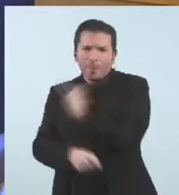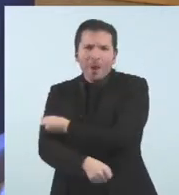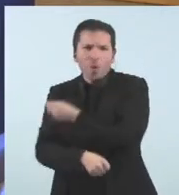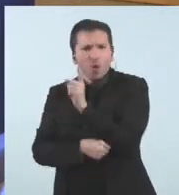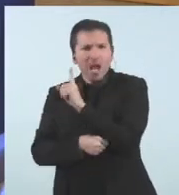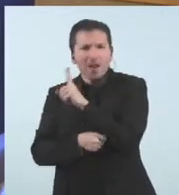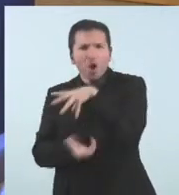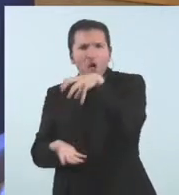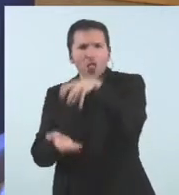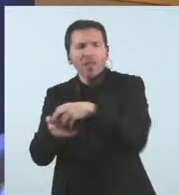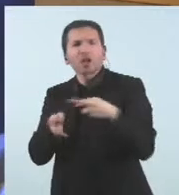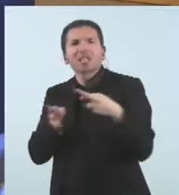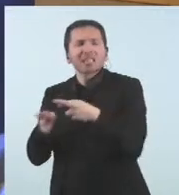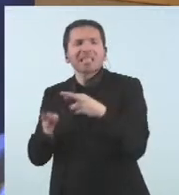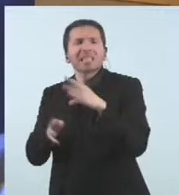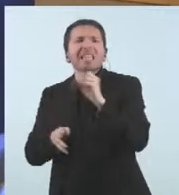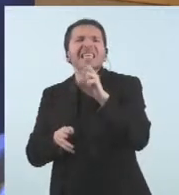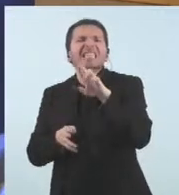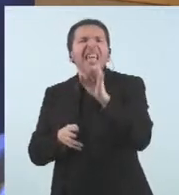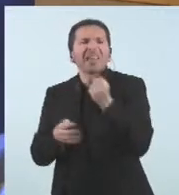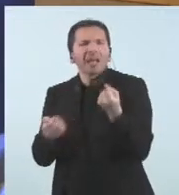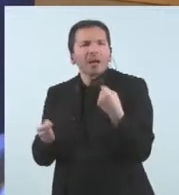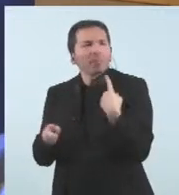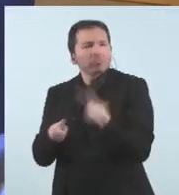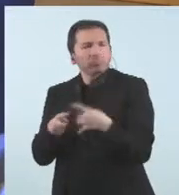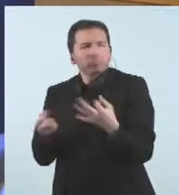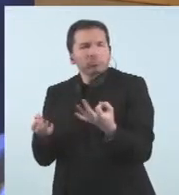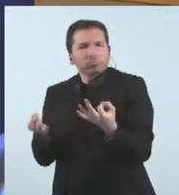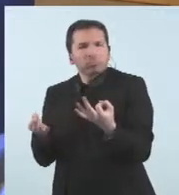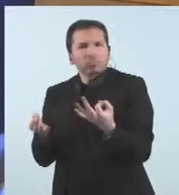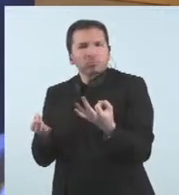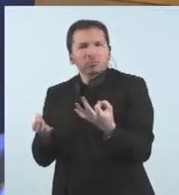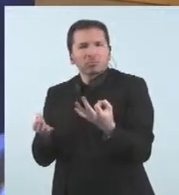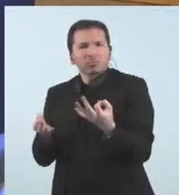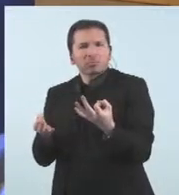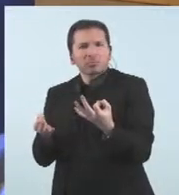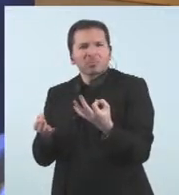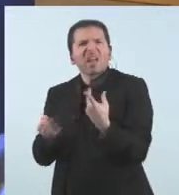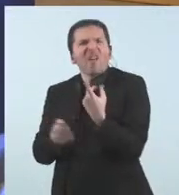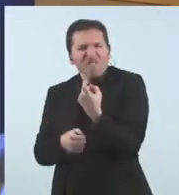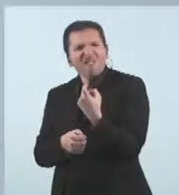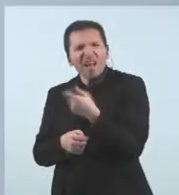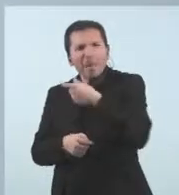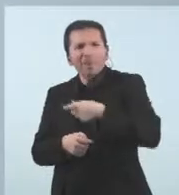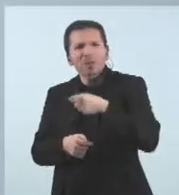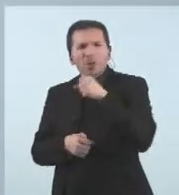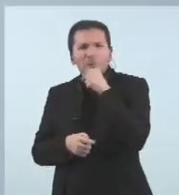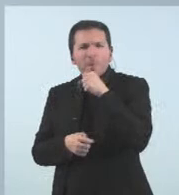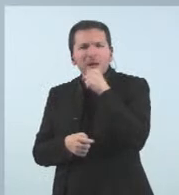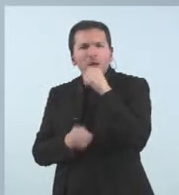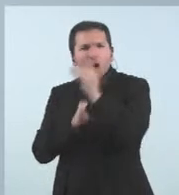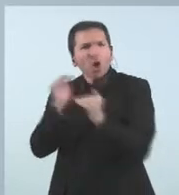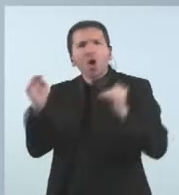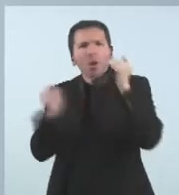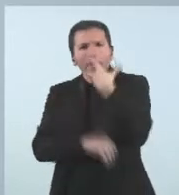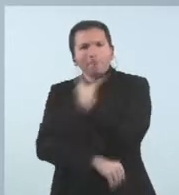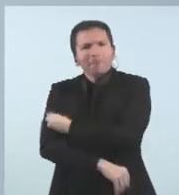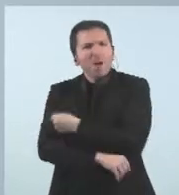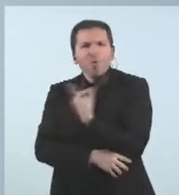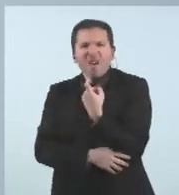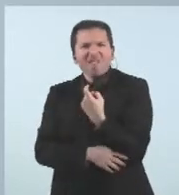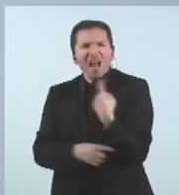en el cedre. Com va això? Vull dir que és... A dia d'avui, encara encara hi ha padrins no vacunats al cedre. Sí, a veure, sí,